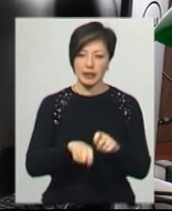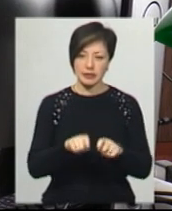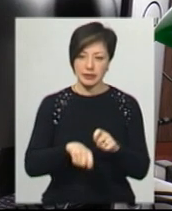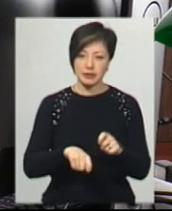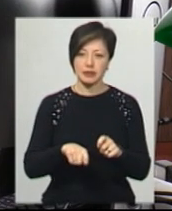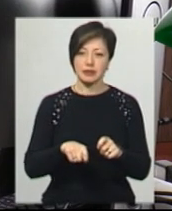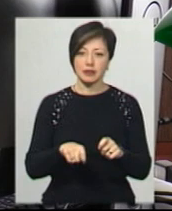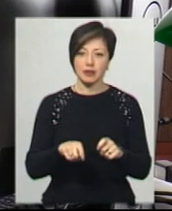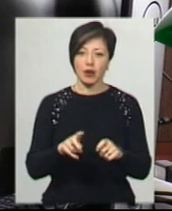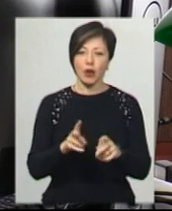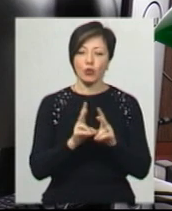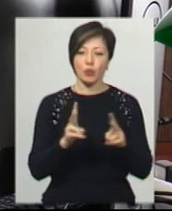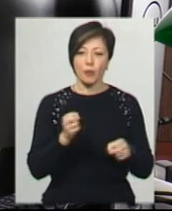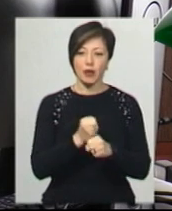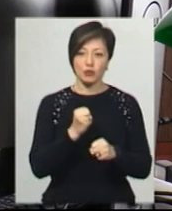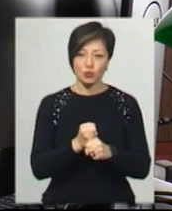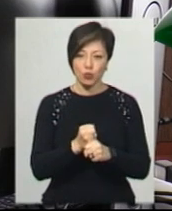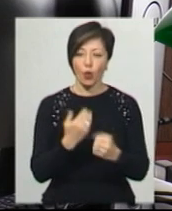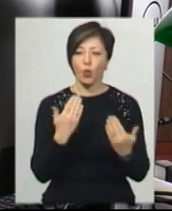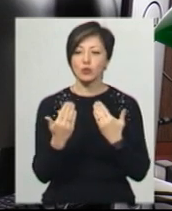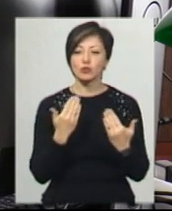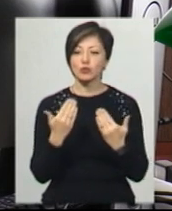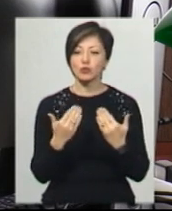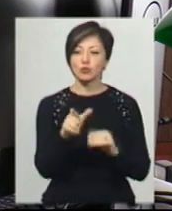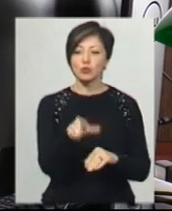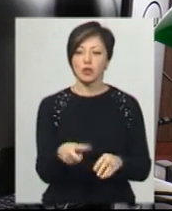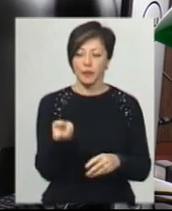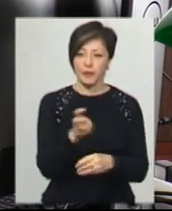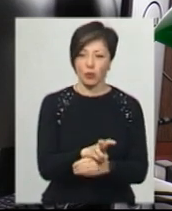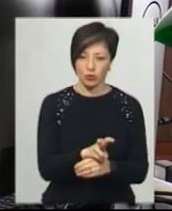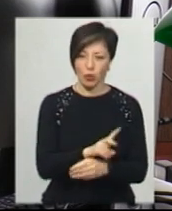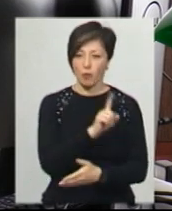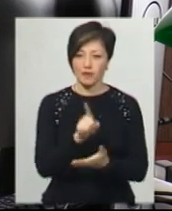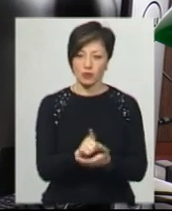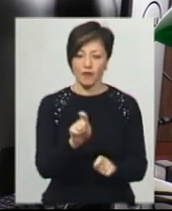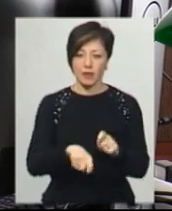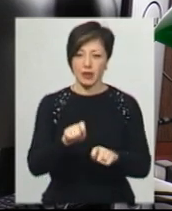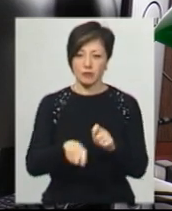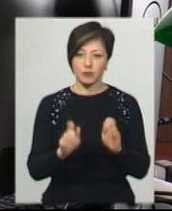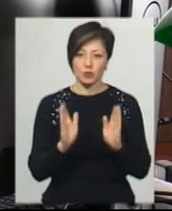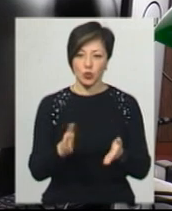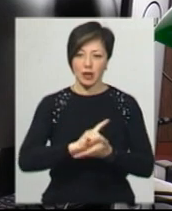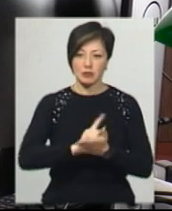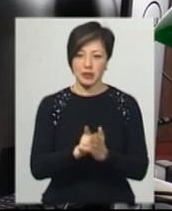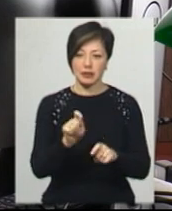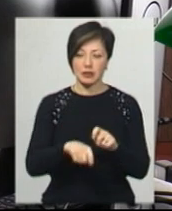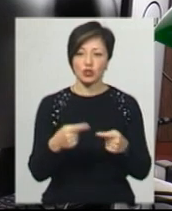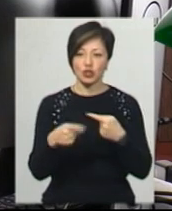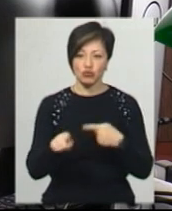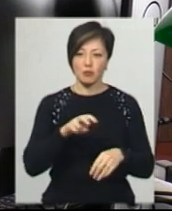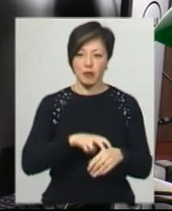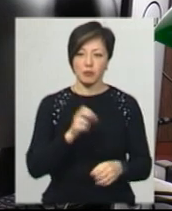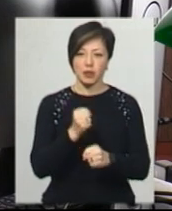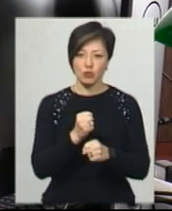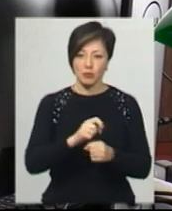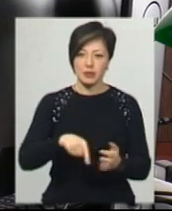працюють як фільтри в кожній амбулаторії, тобто вони контактують з людиною, яка приходить. Обов'язково зробити експрес-тести і іншим медикам, які